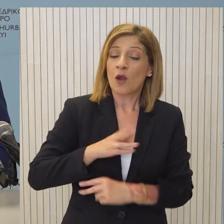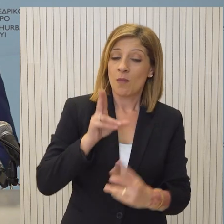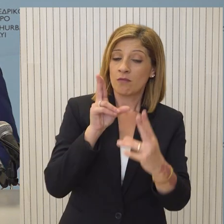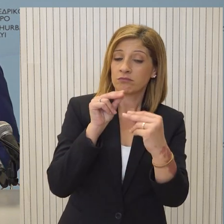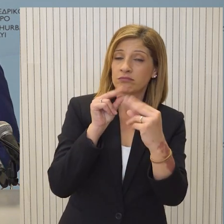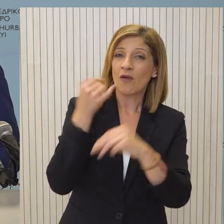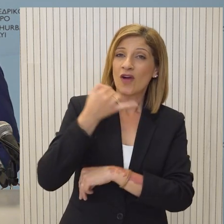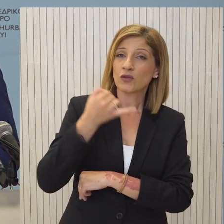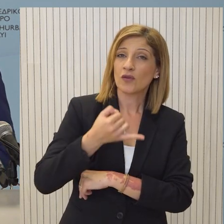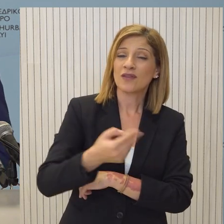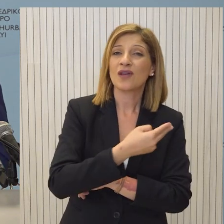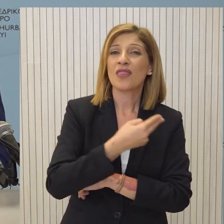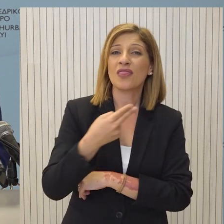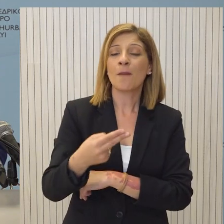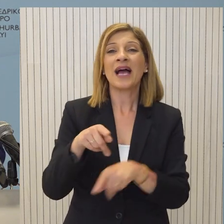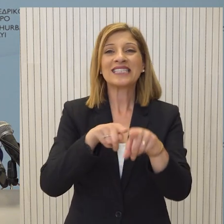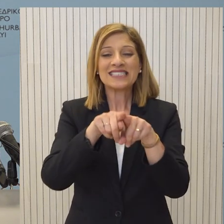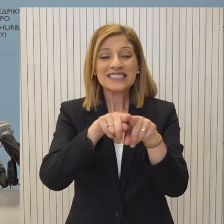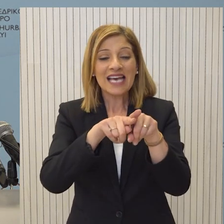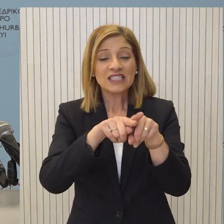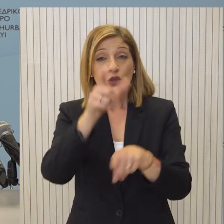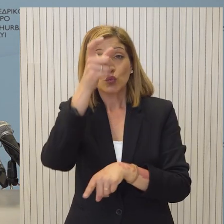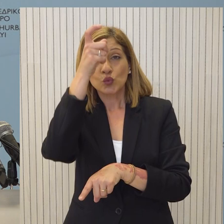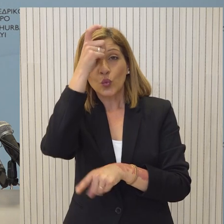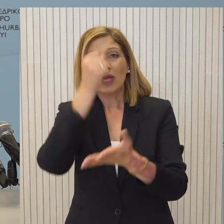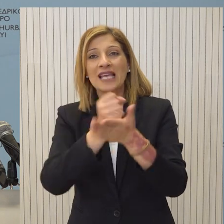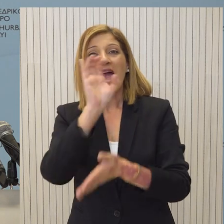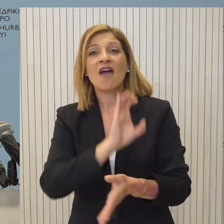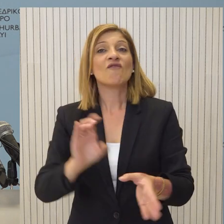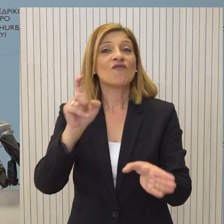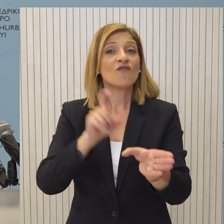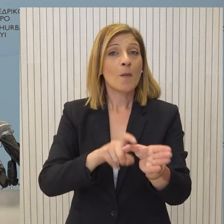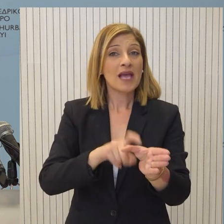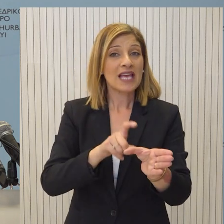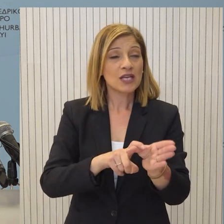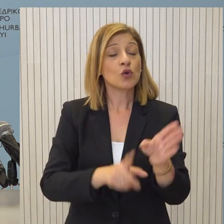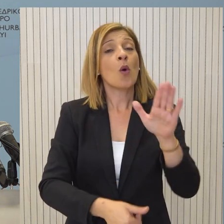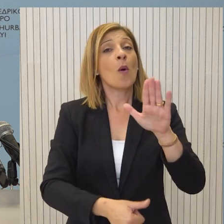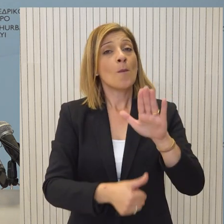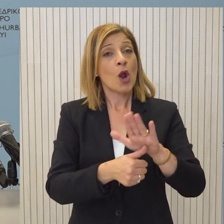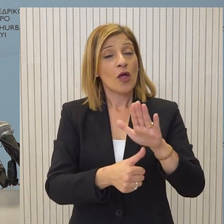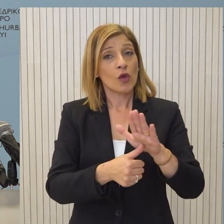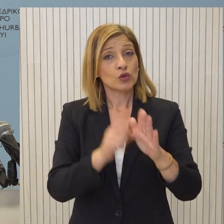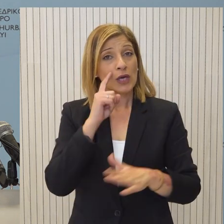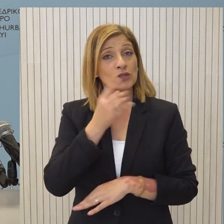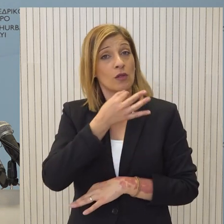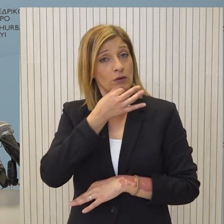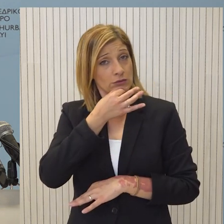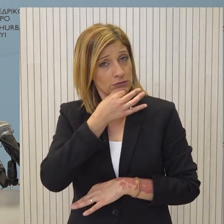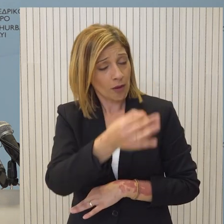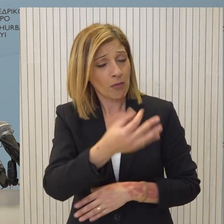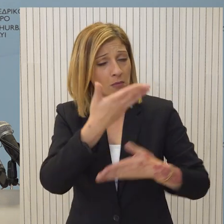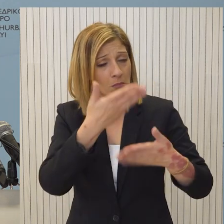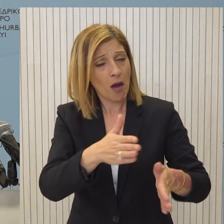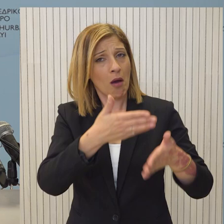συζήτηση του ζητήματος των σχέσεων της Ευρωπαϊκής Ένωσης με την Τουρκία. πρόεδρος της Δημοκρατίας έχει εκφράσει την ετοιμότητά του το ζήτημα